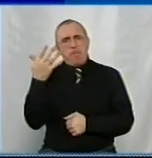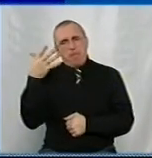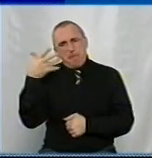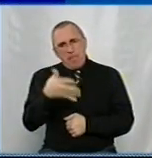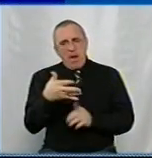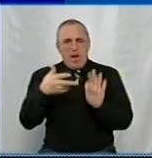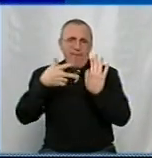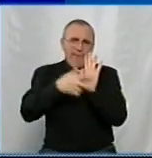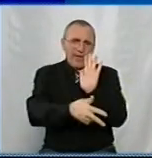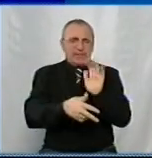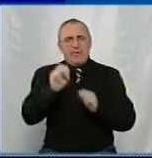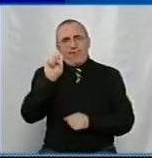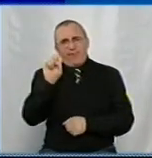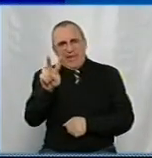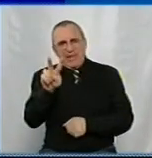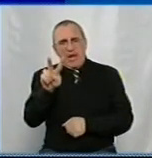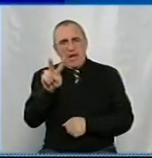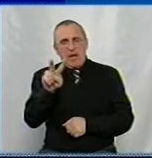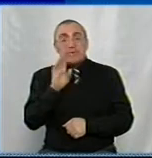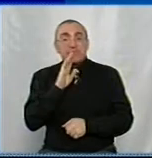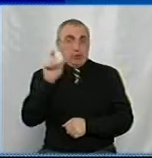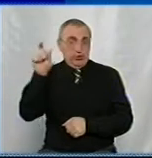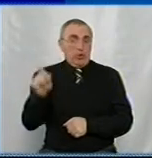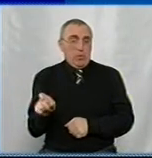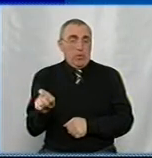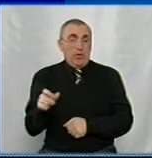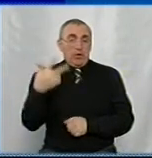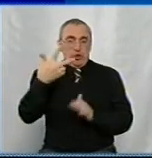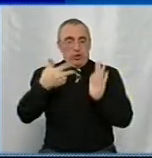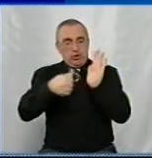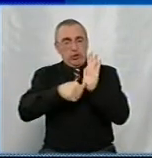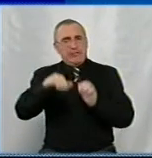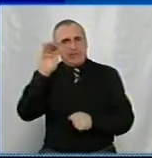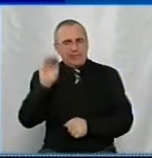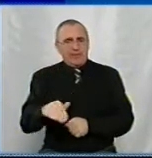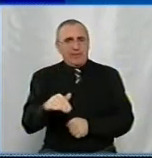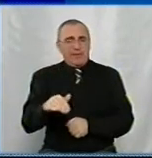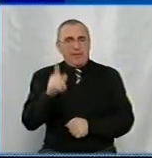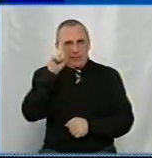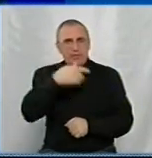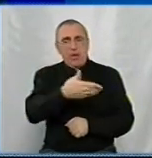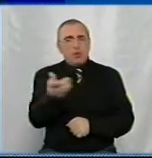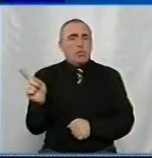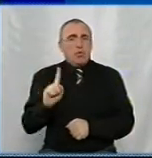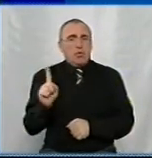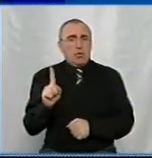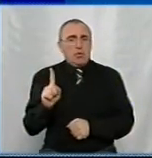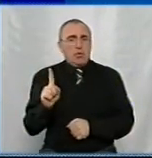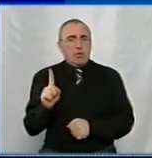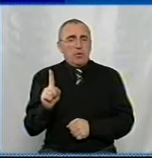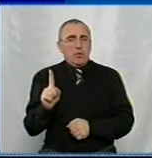8, 12, жіночка 36 тисяч. Ви знаєте, що дуже